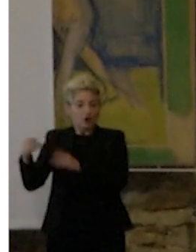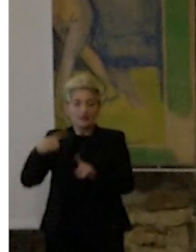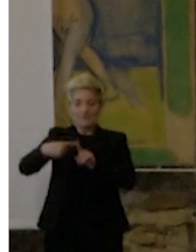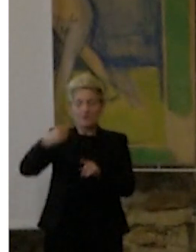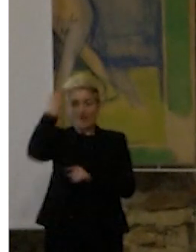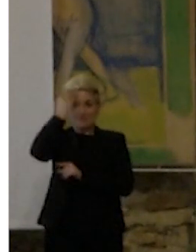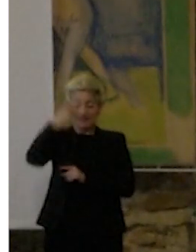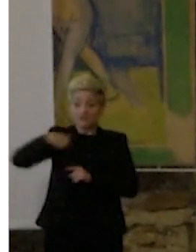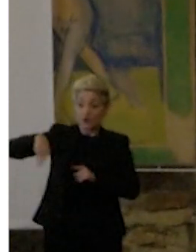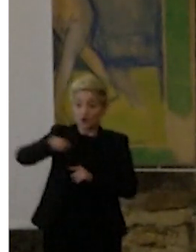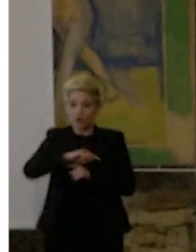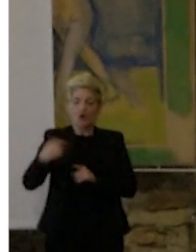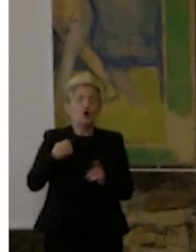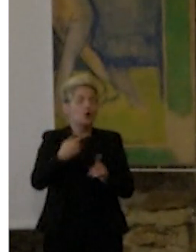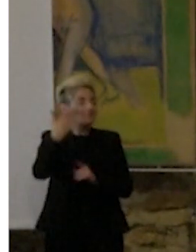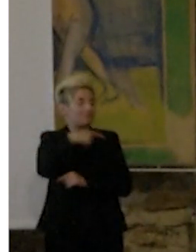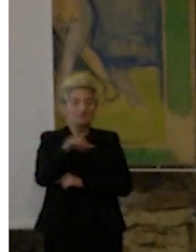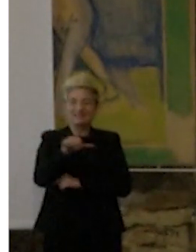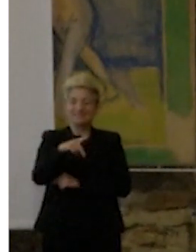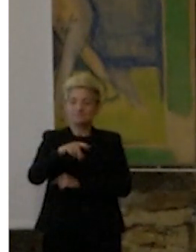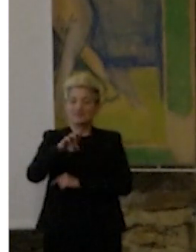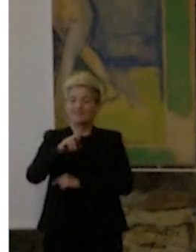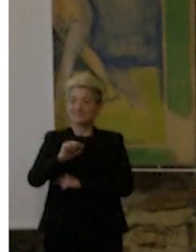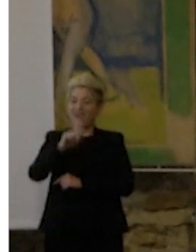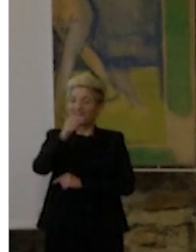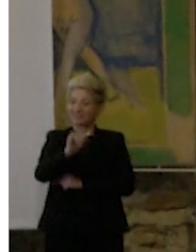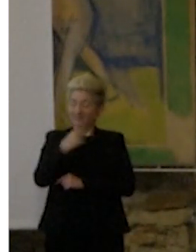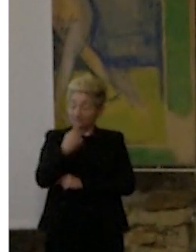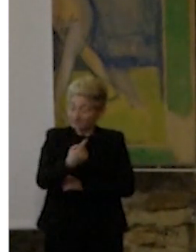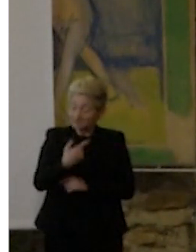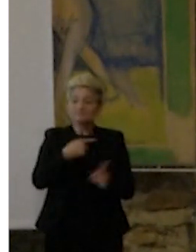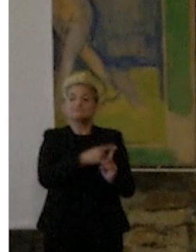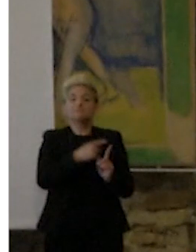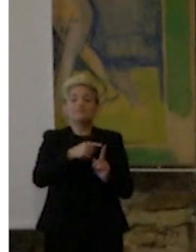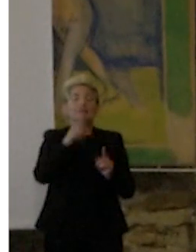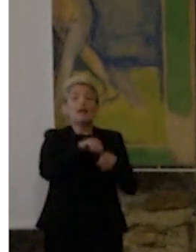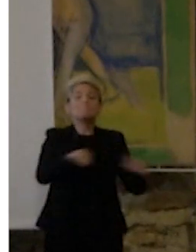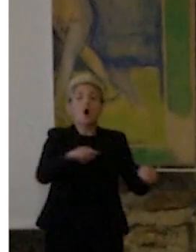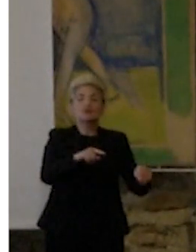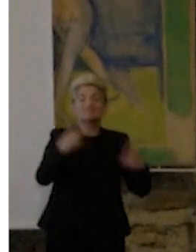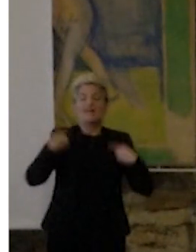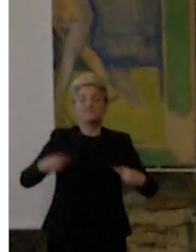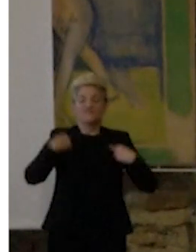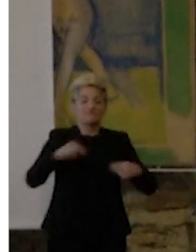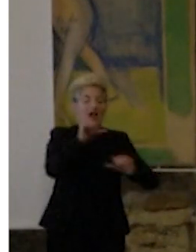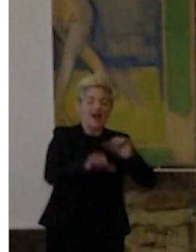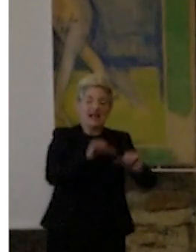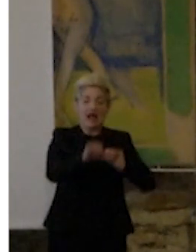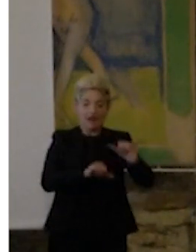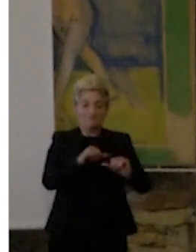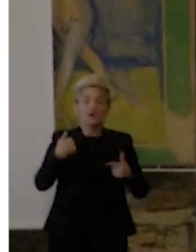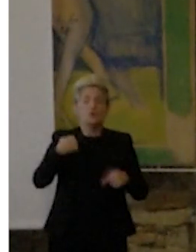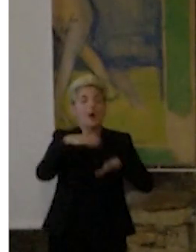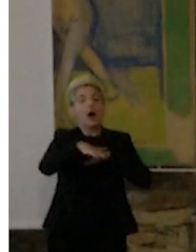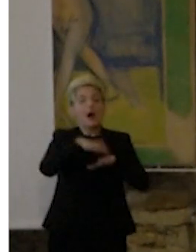giustamente Silvano Sperati, che è una mostra viva, che cambia. Questo io per abitudine